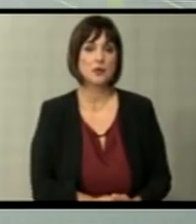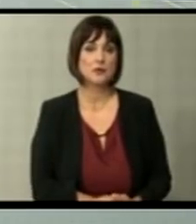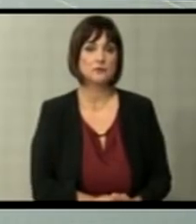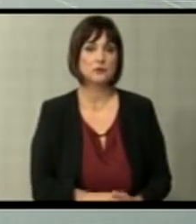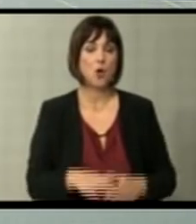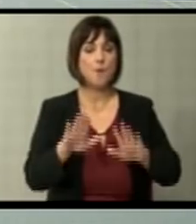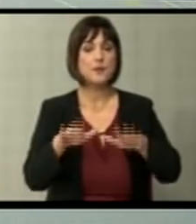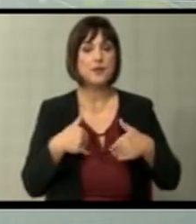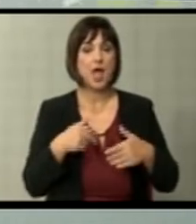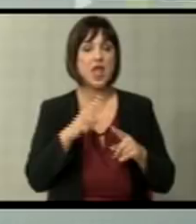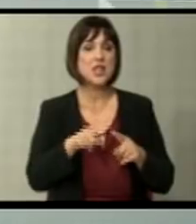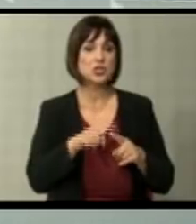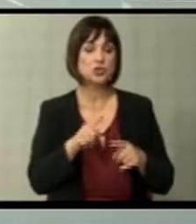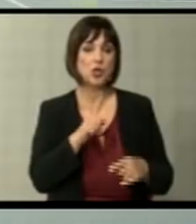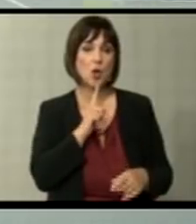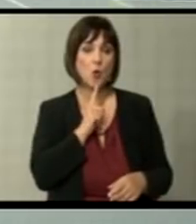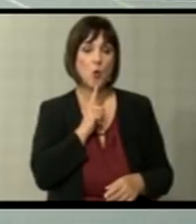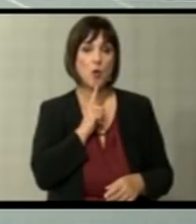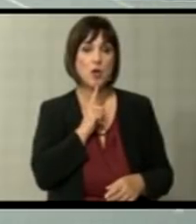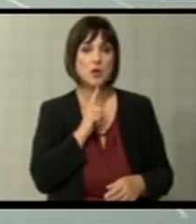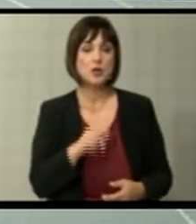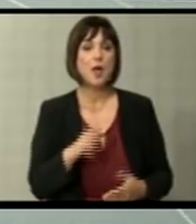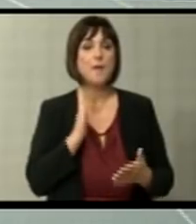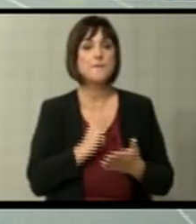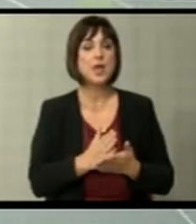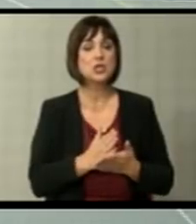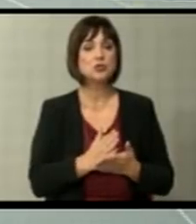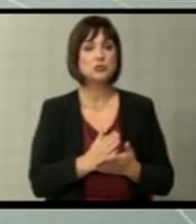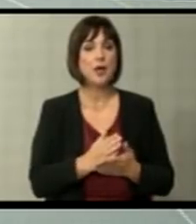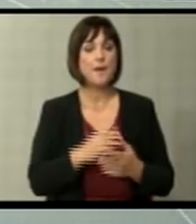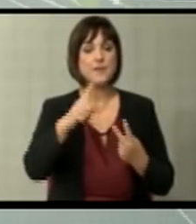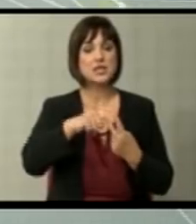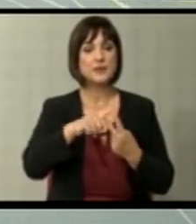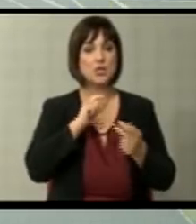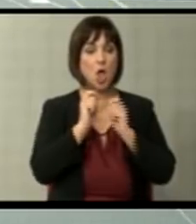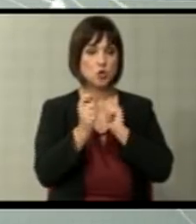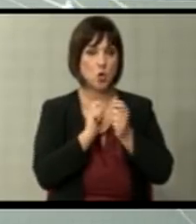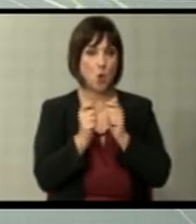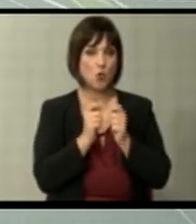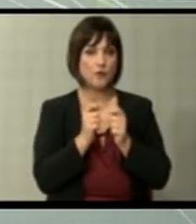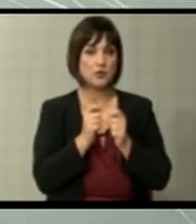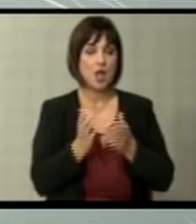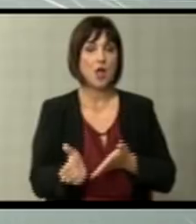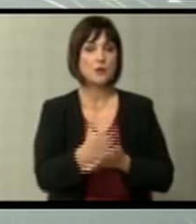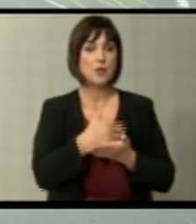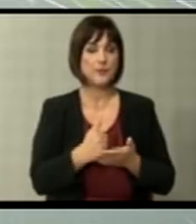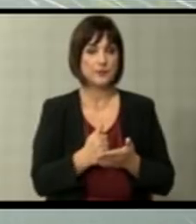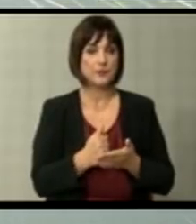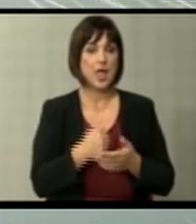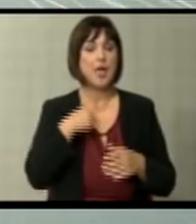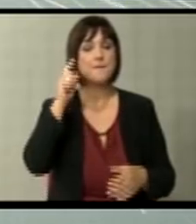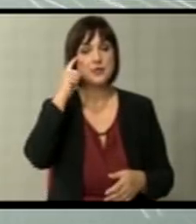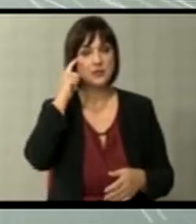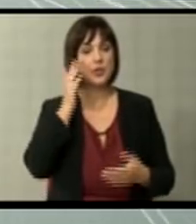примивме начинот на кој беше преспанскиот договор имплементиран. И